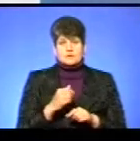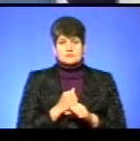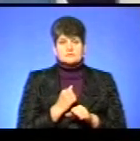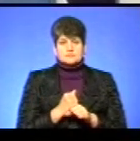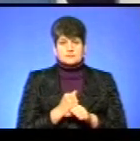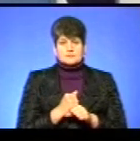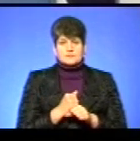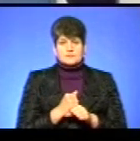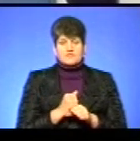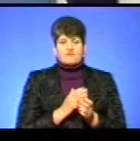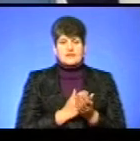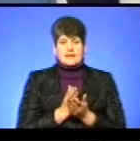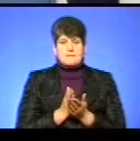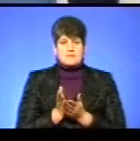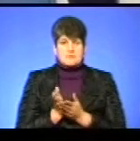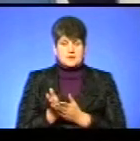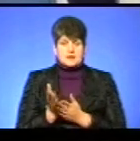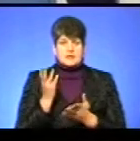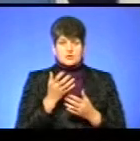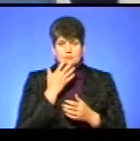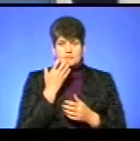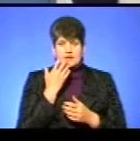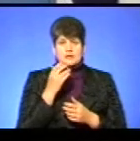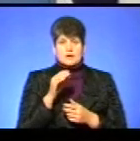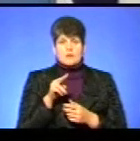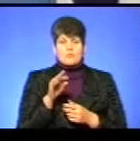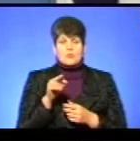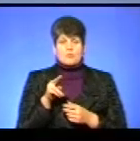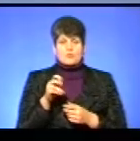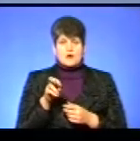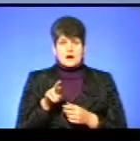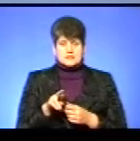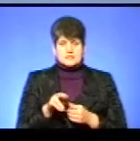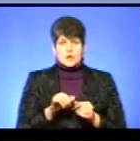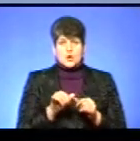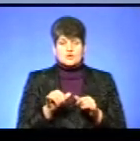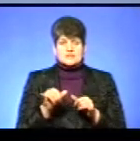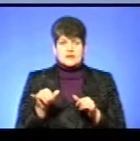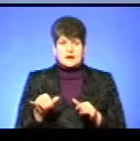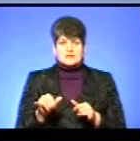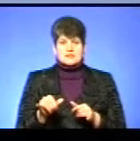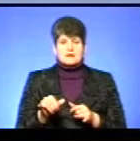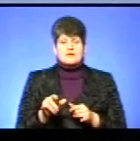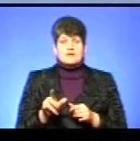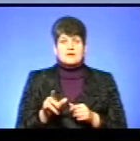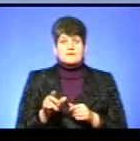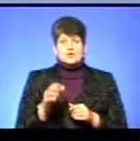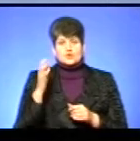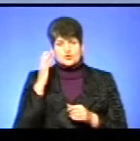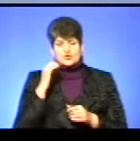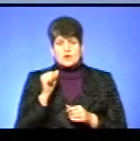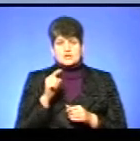певних напрямках. Якщо південна популяція розселяється від узбережжя Азовського і Чорного моря на